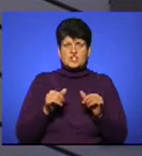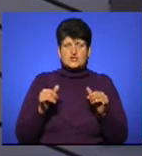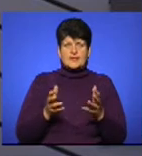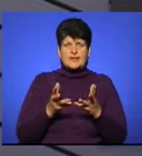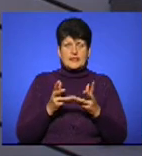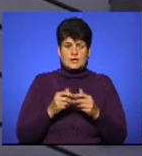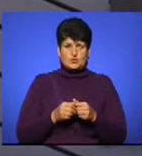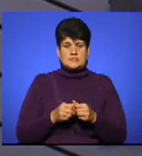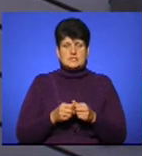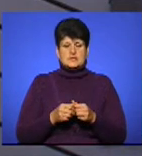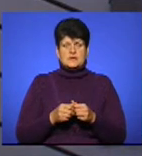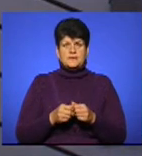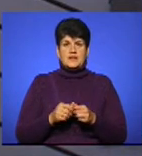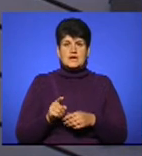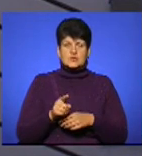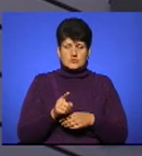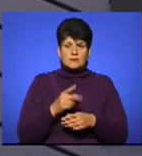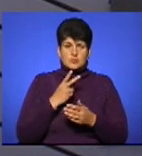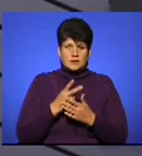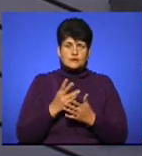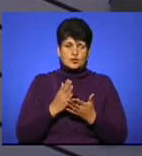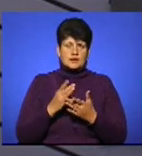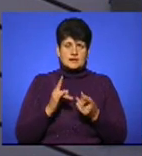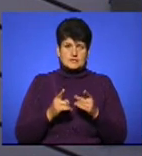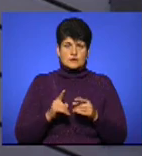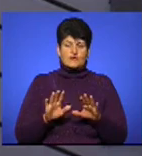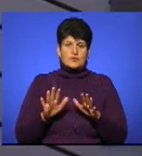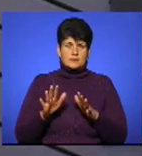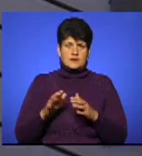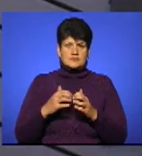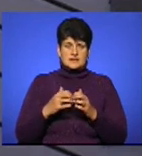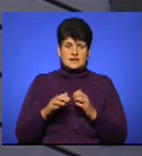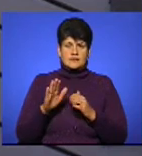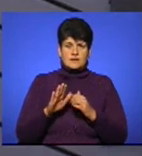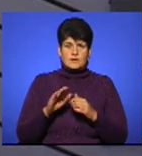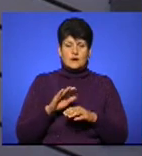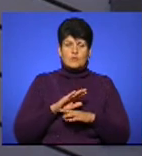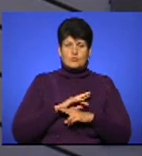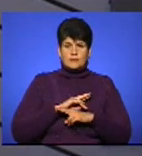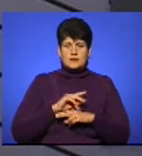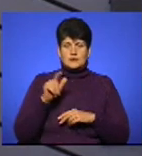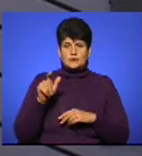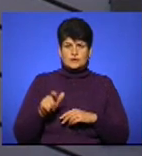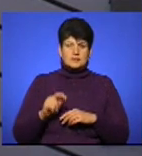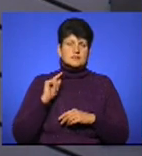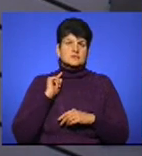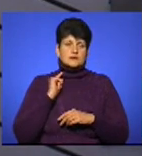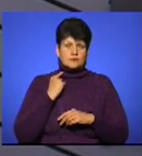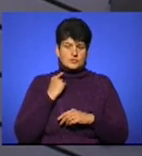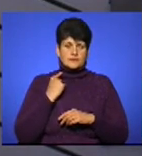Ми бачимо, що справді є летальні випадки, і всередині вересня помер житель Кропивницького, причиною смерті, власне, став